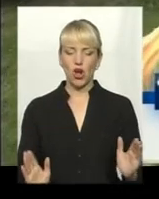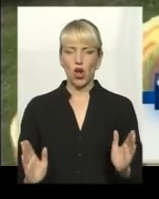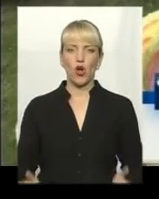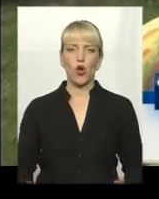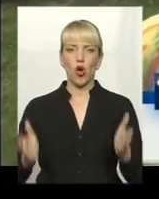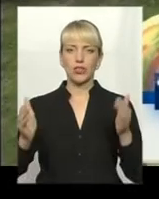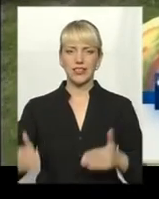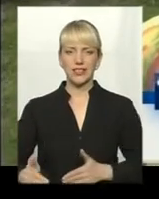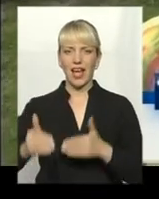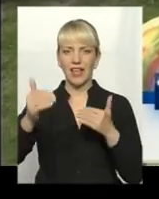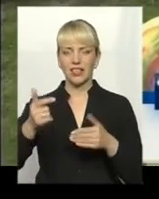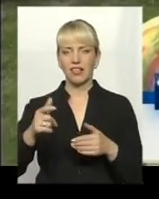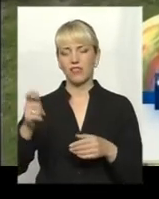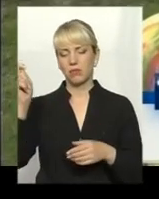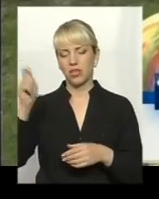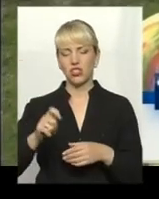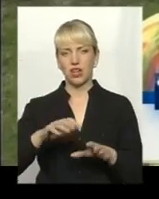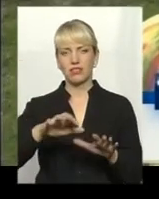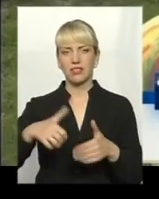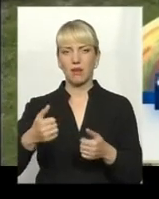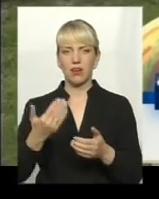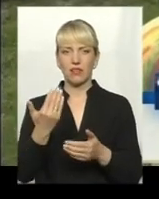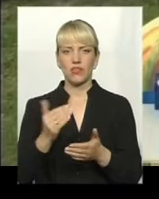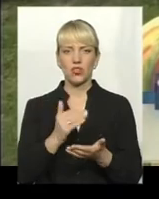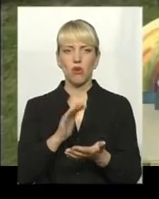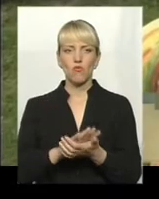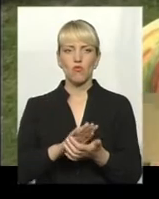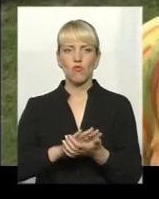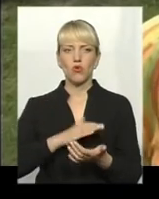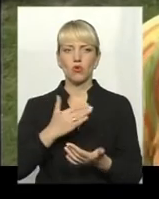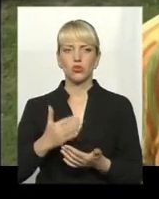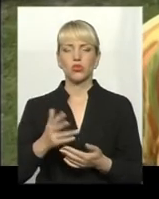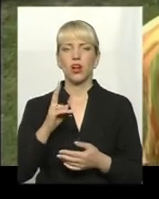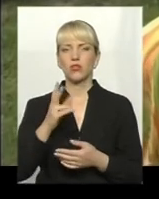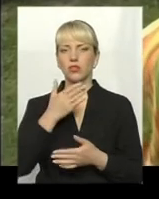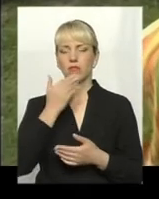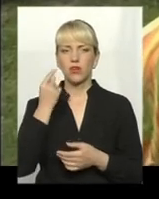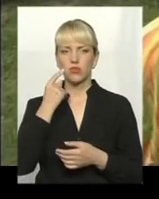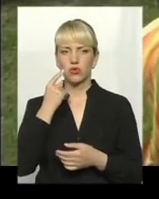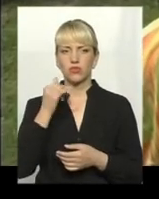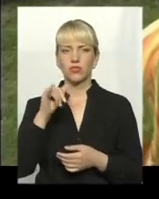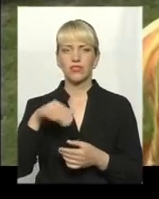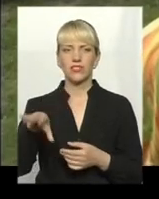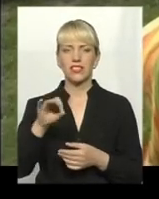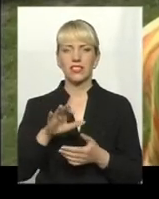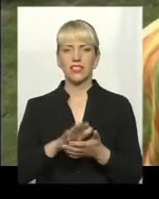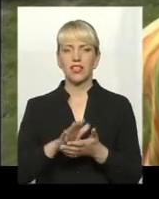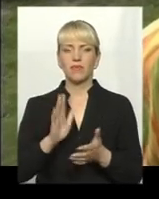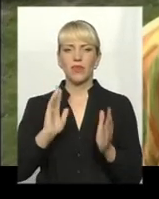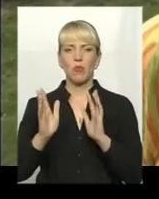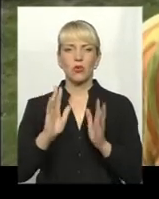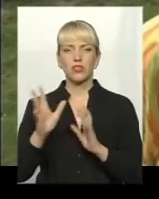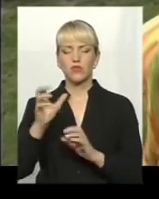там собі приїжджають і забирають, хто має совість. А ніхто не має, то там всі посадки, все